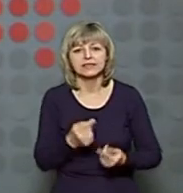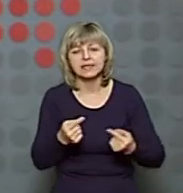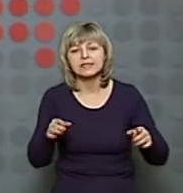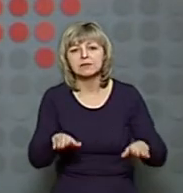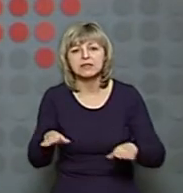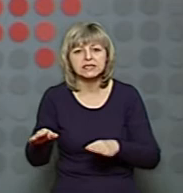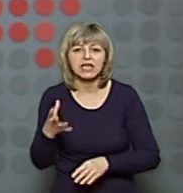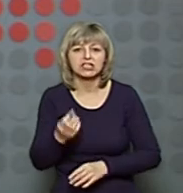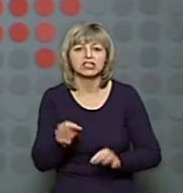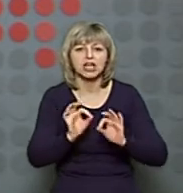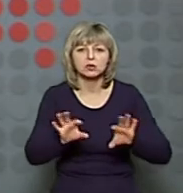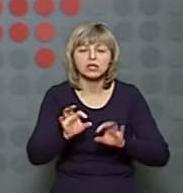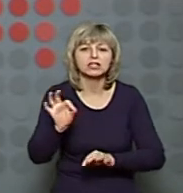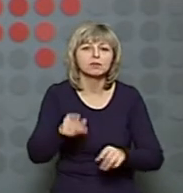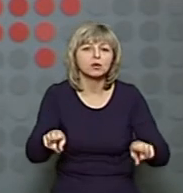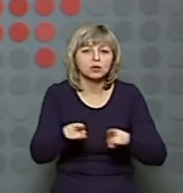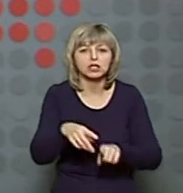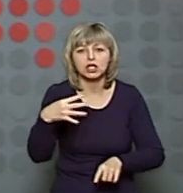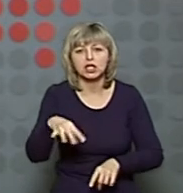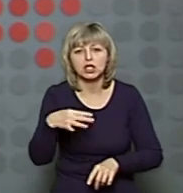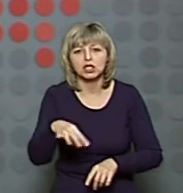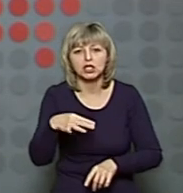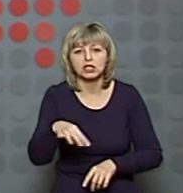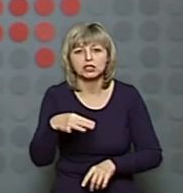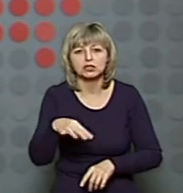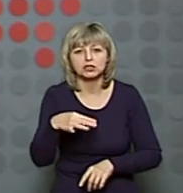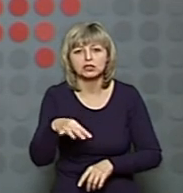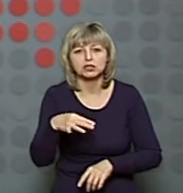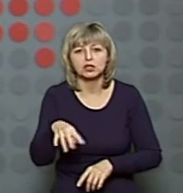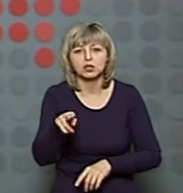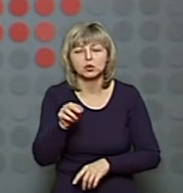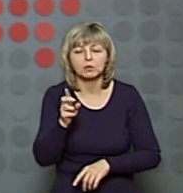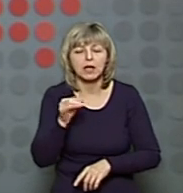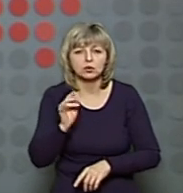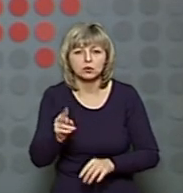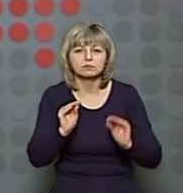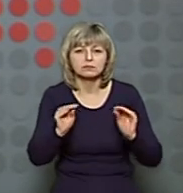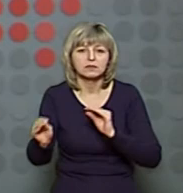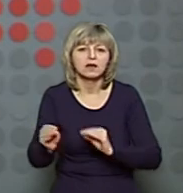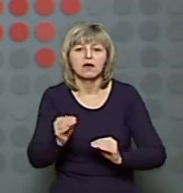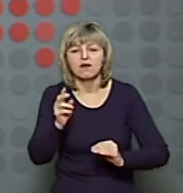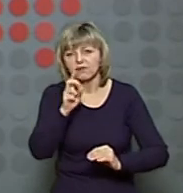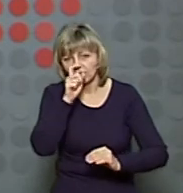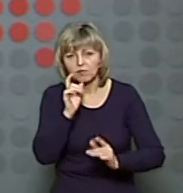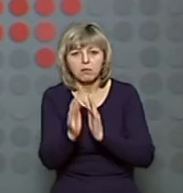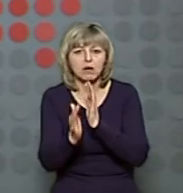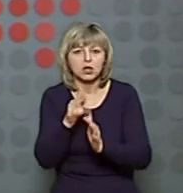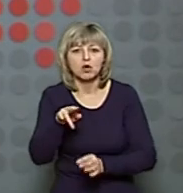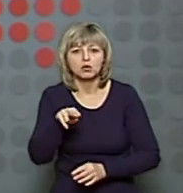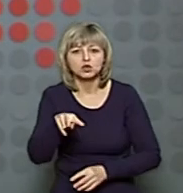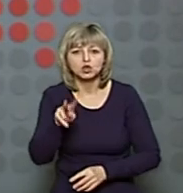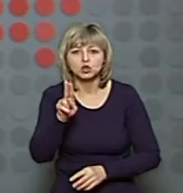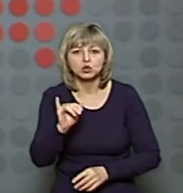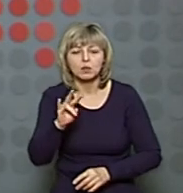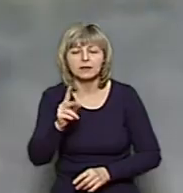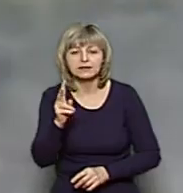І ще у випуску про таке. 40 дуплянок виготовили і встановили у Ківерцівському національно-природньому парку «Цуменська пуща». Про